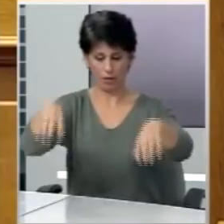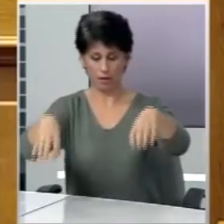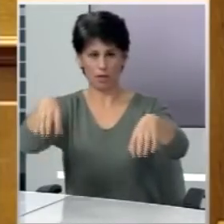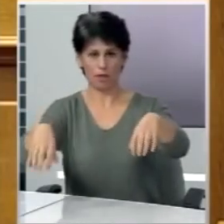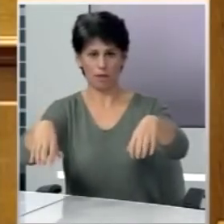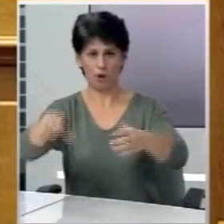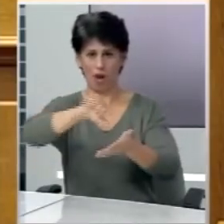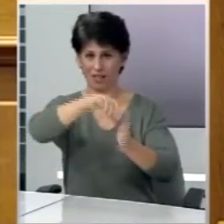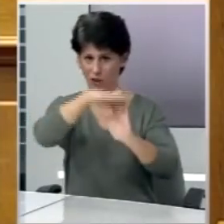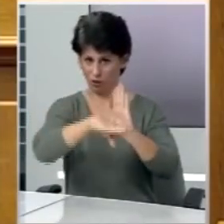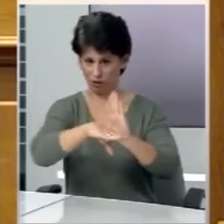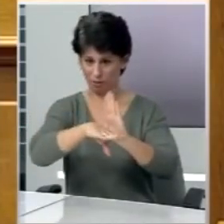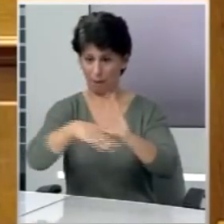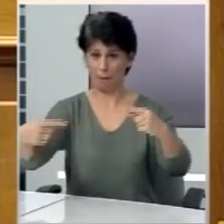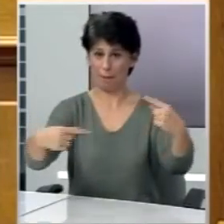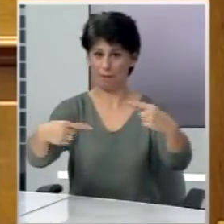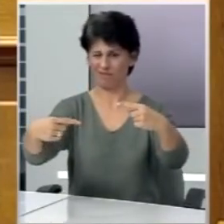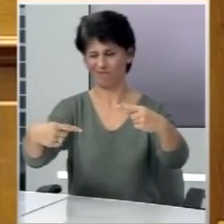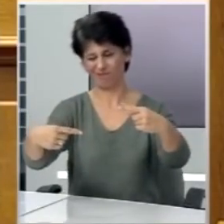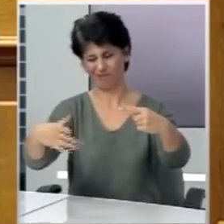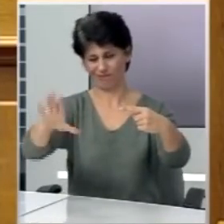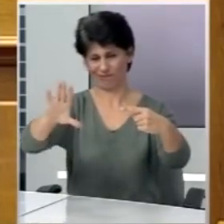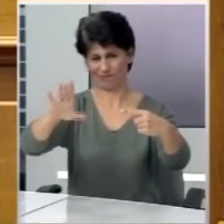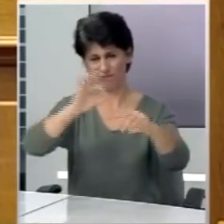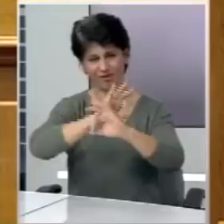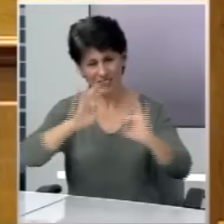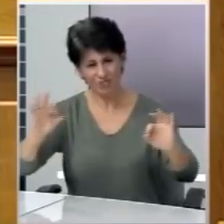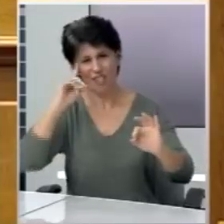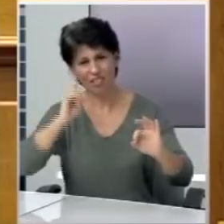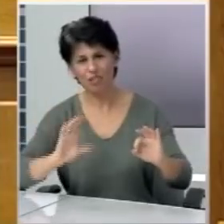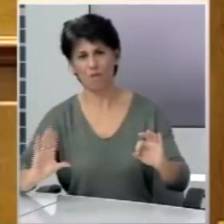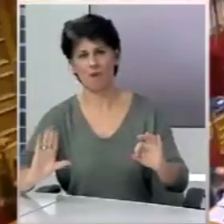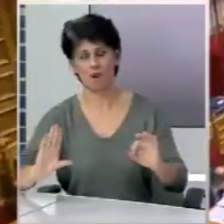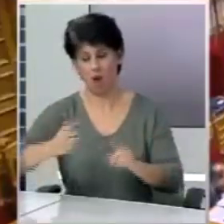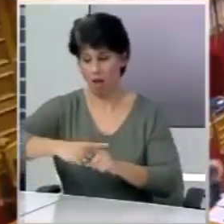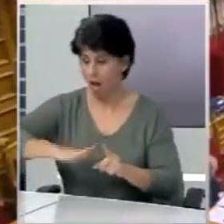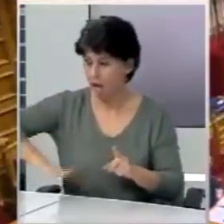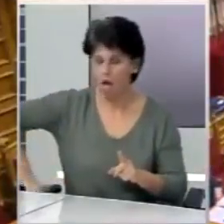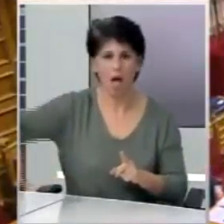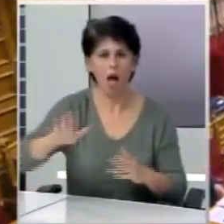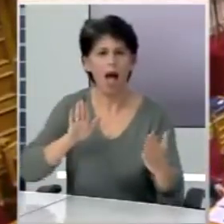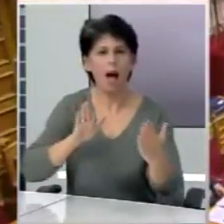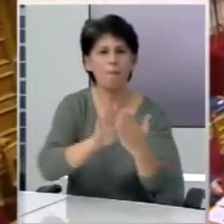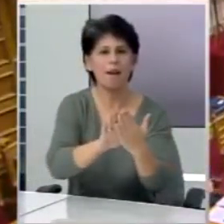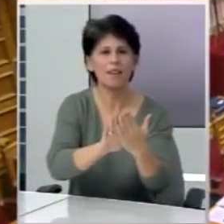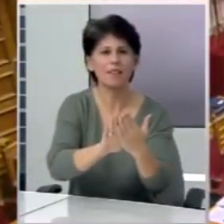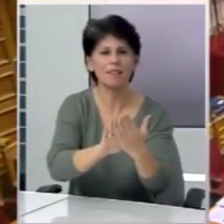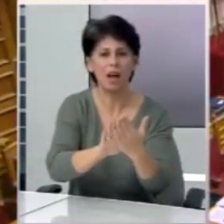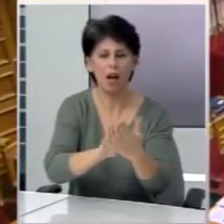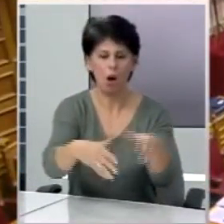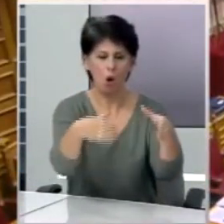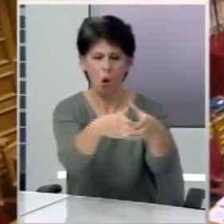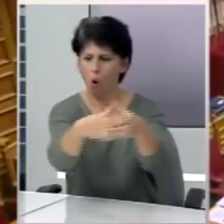συστήματος. Υπάρχει ένα αδιαφυσβήτητο δεδομένο. Ο ελληνικός λαός έχει απέναντί του ένα ενιαίο μπλοκ